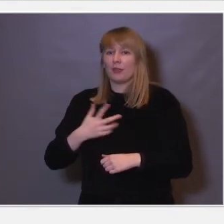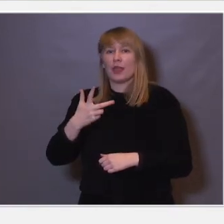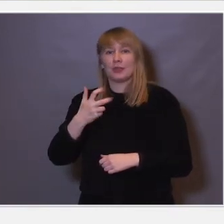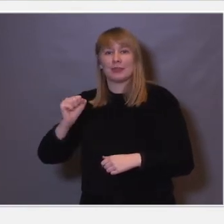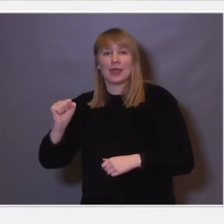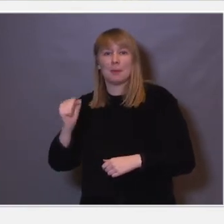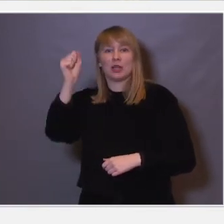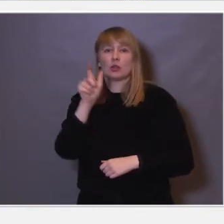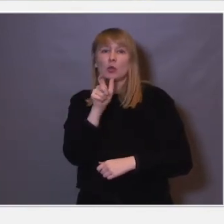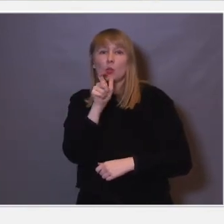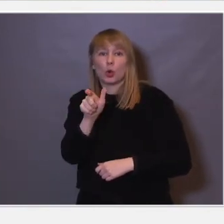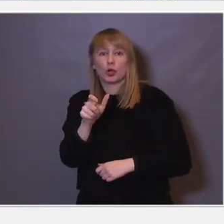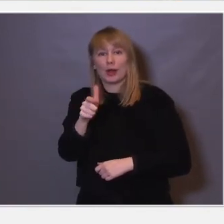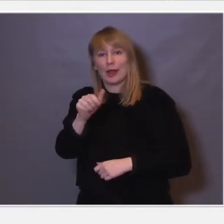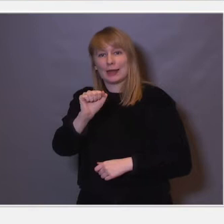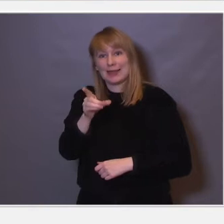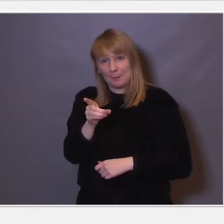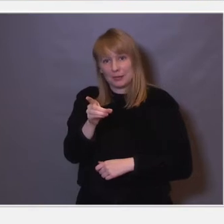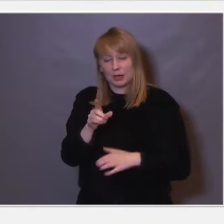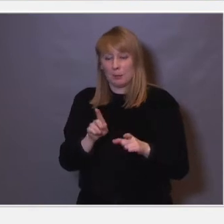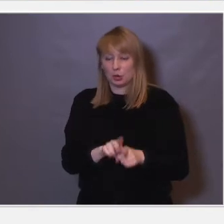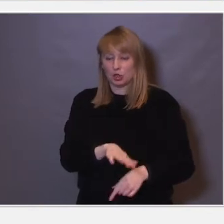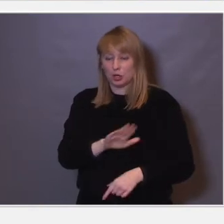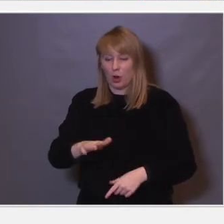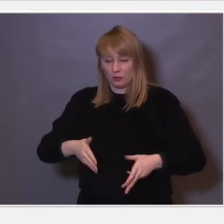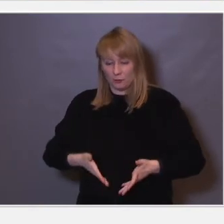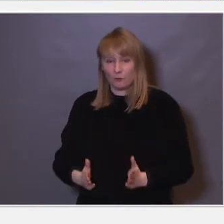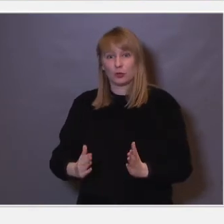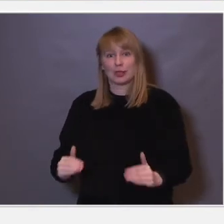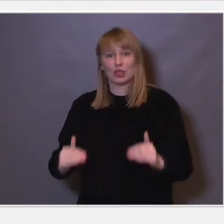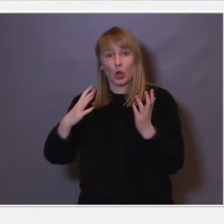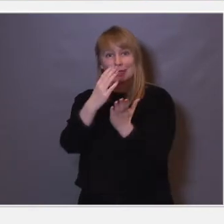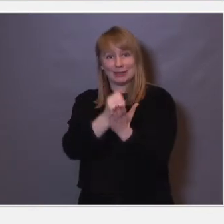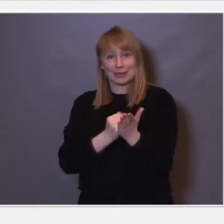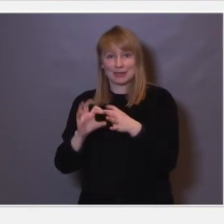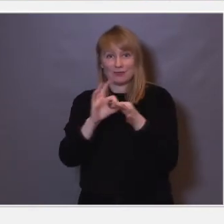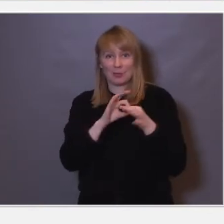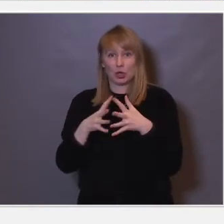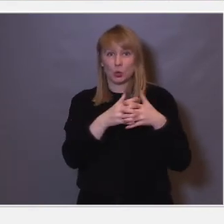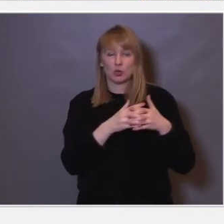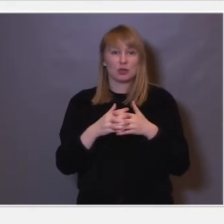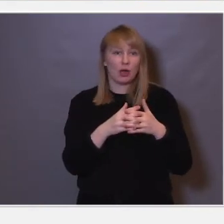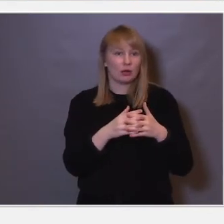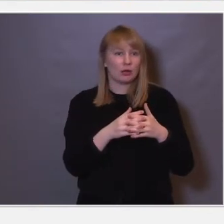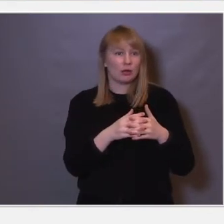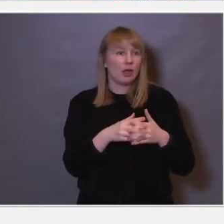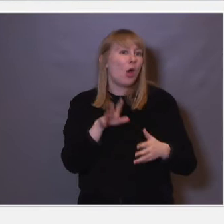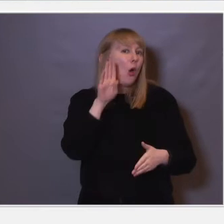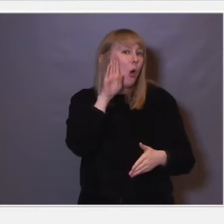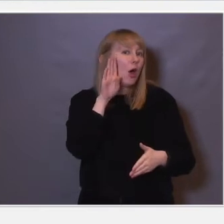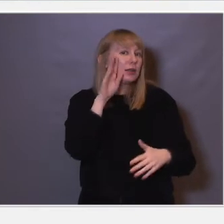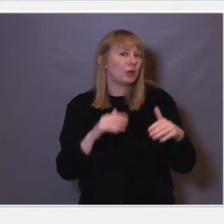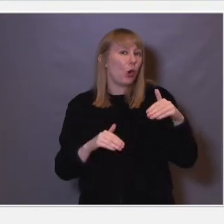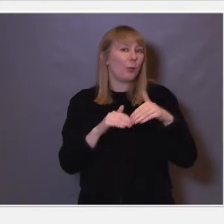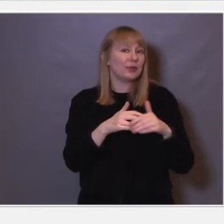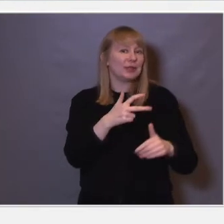word gap. Og det betyr at barn som er født i høyinntektsfamilier i USA, de hører faktisk inntil 30